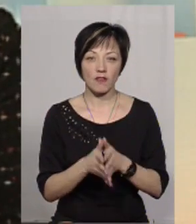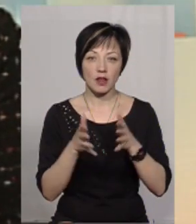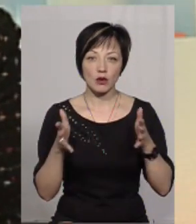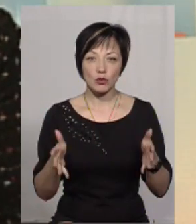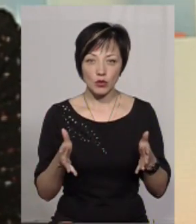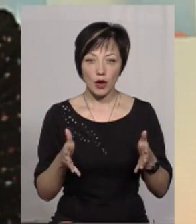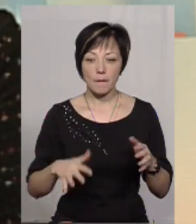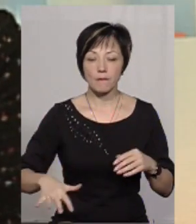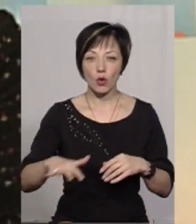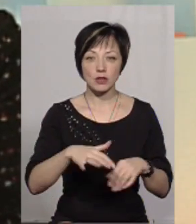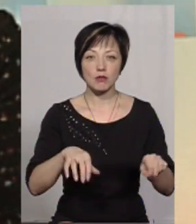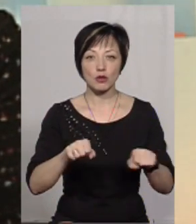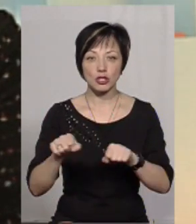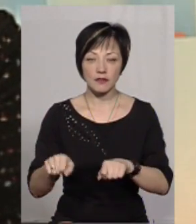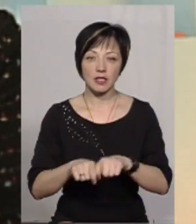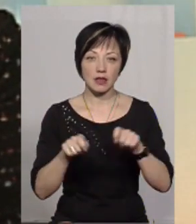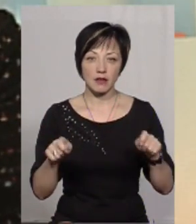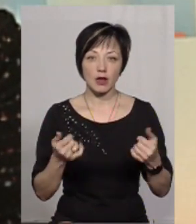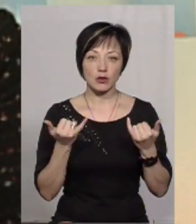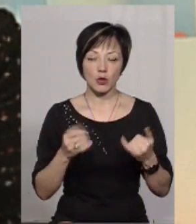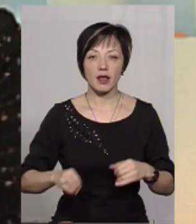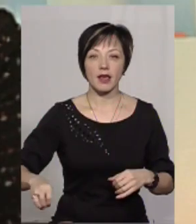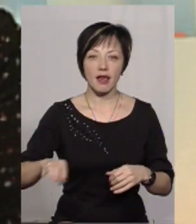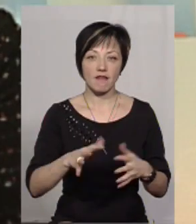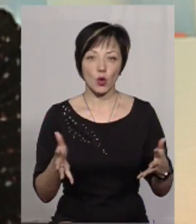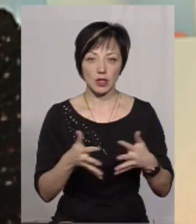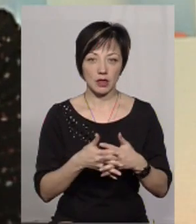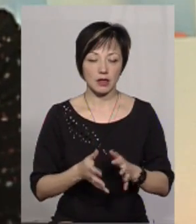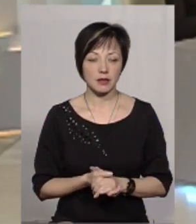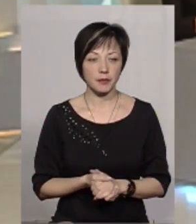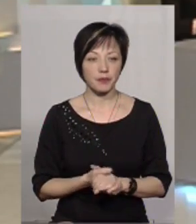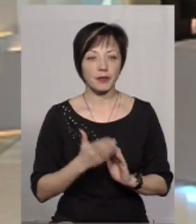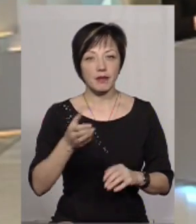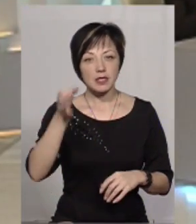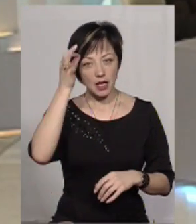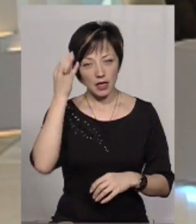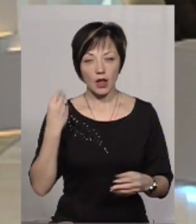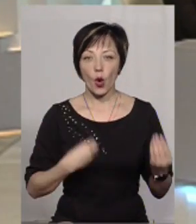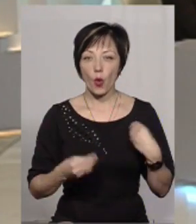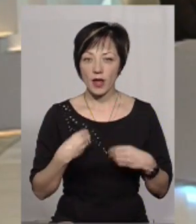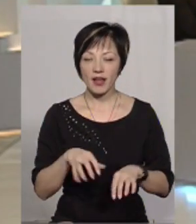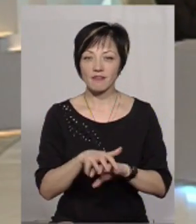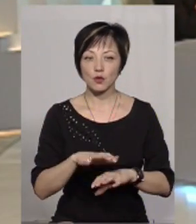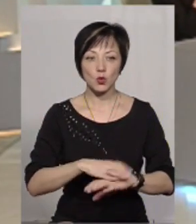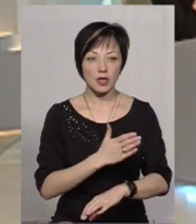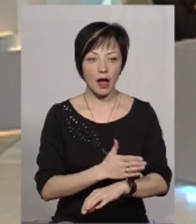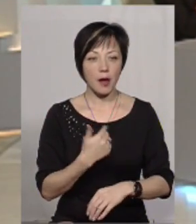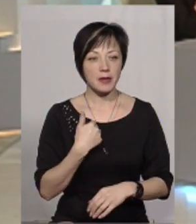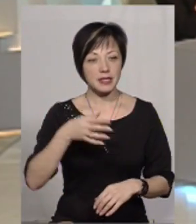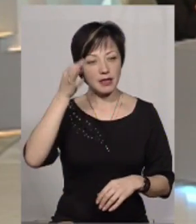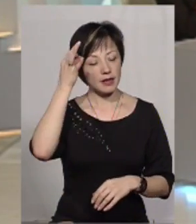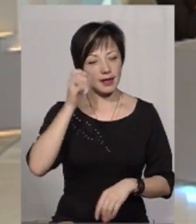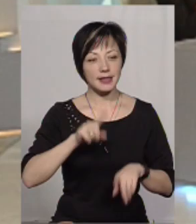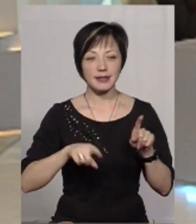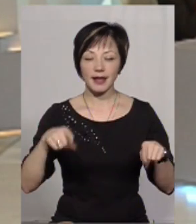великому, величезному просторі можливості, який відкриває нам сьогодні Євроінтеграція. Ви згадали про одяг і взуття, а мені